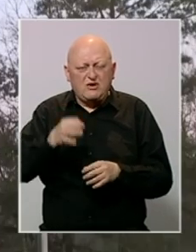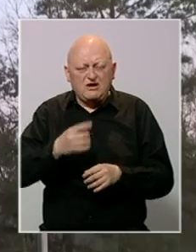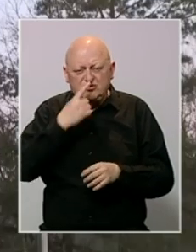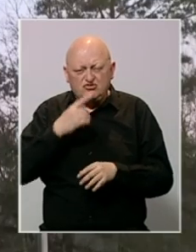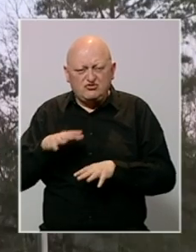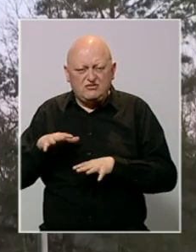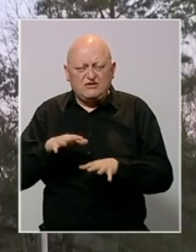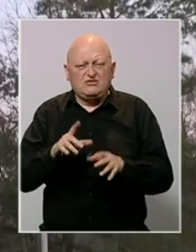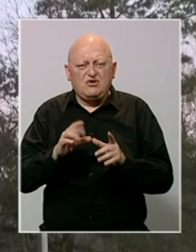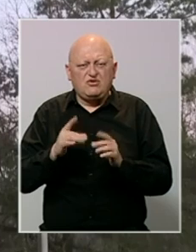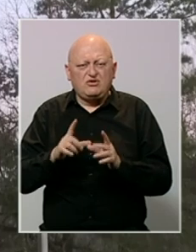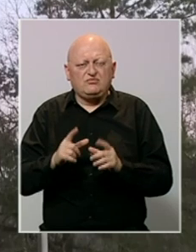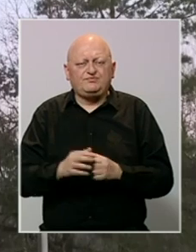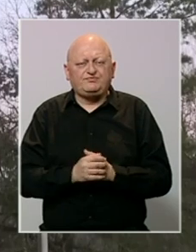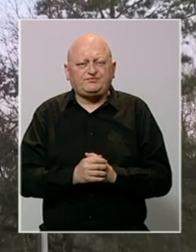invaziju na Ukrajinu.